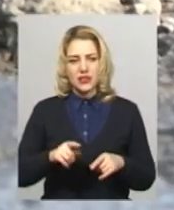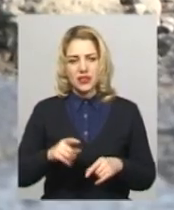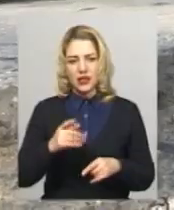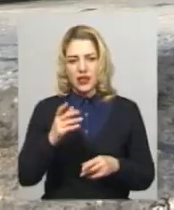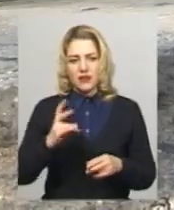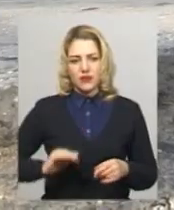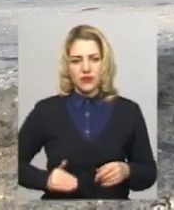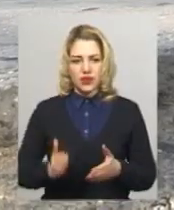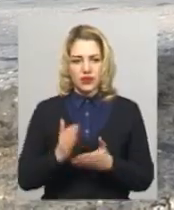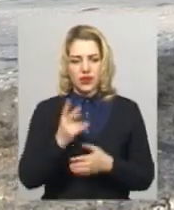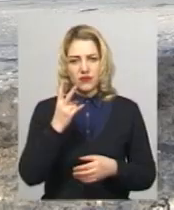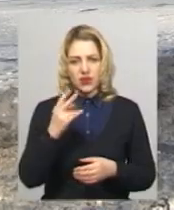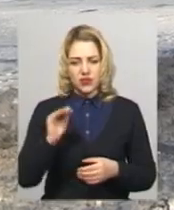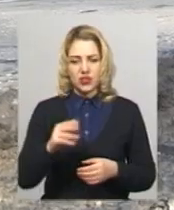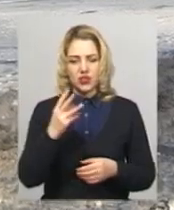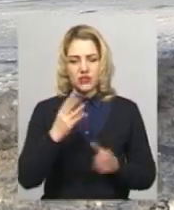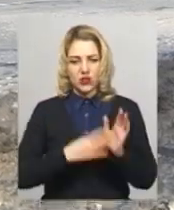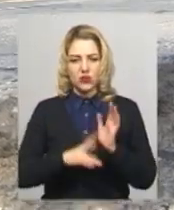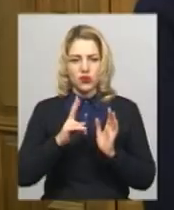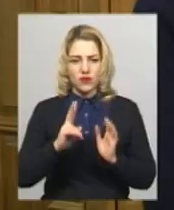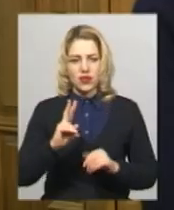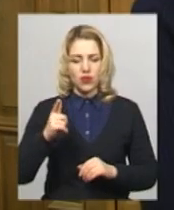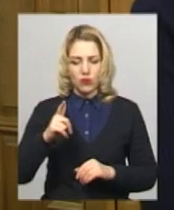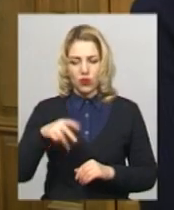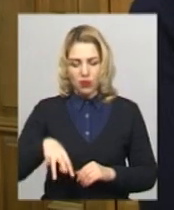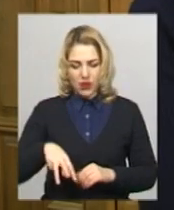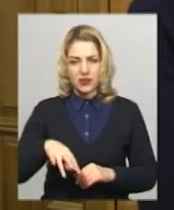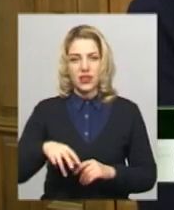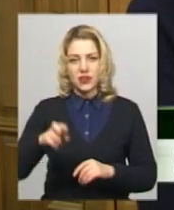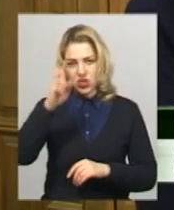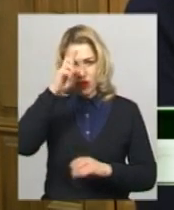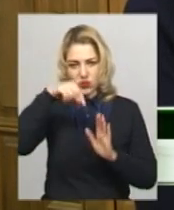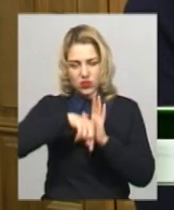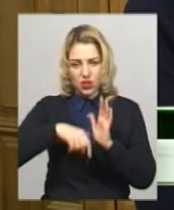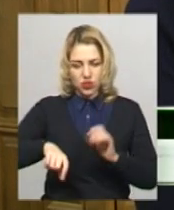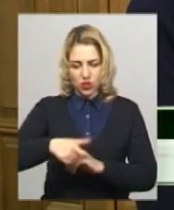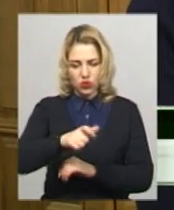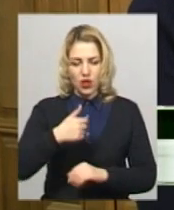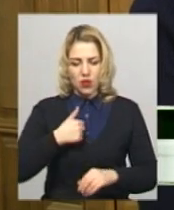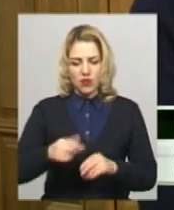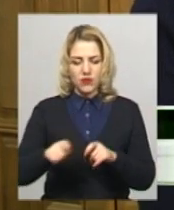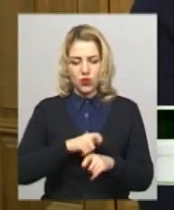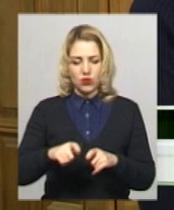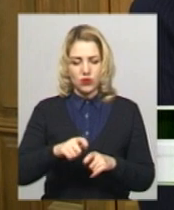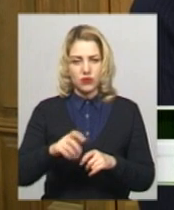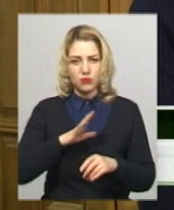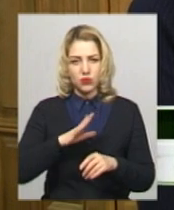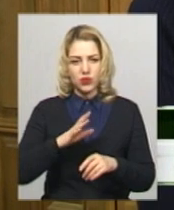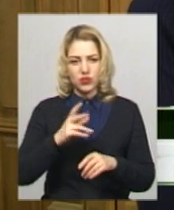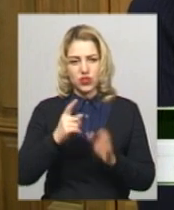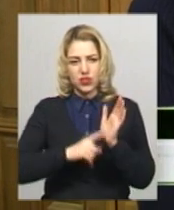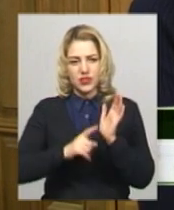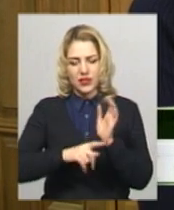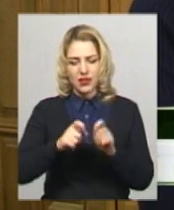– 2092 кілометри доріг державного значення. Протягом 2018 року ми відремонтували майже 60 кілометрів поточним